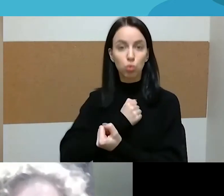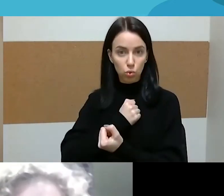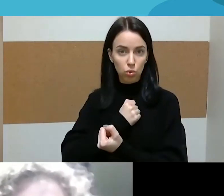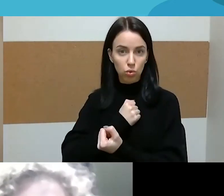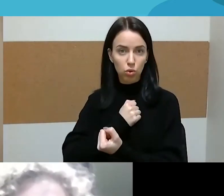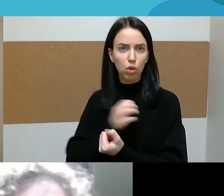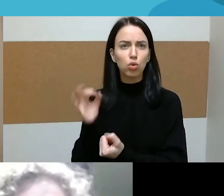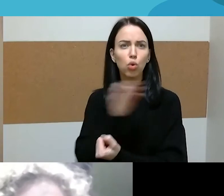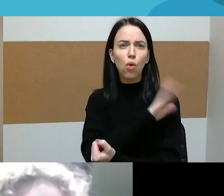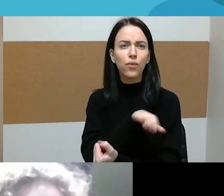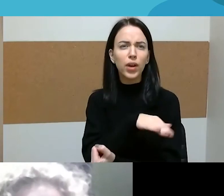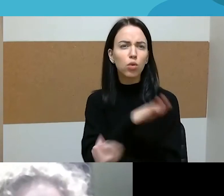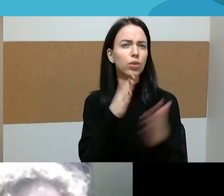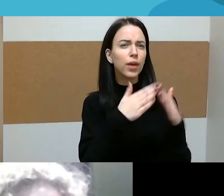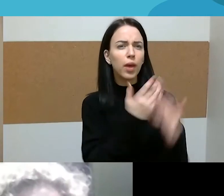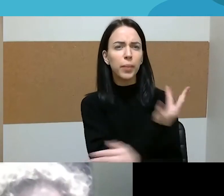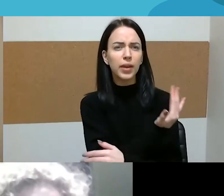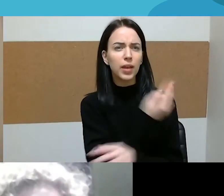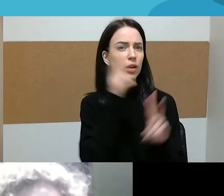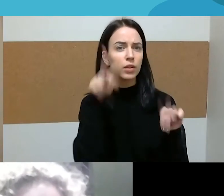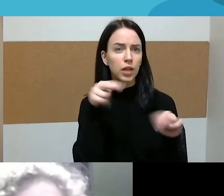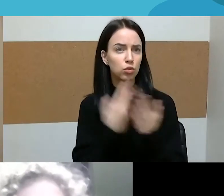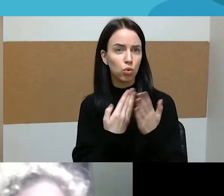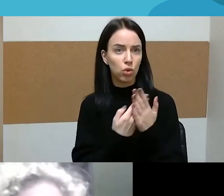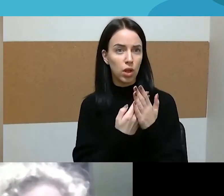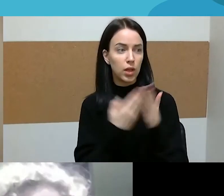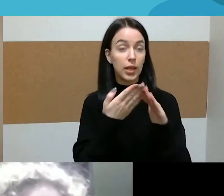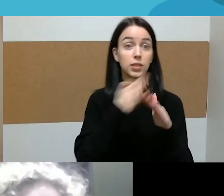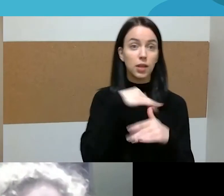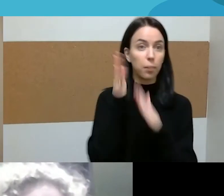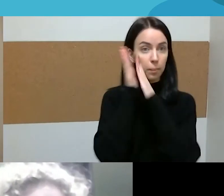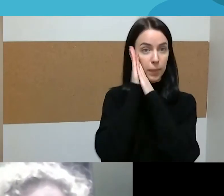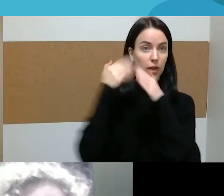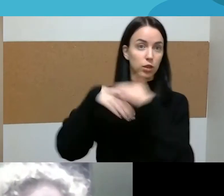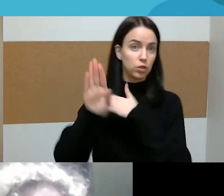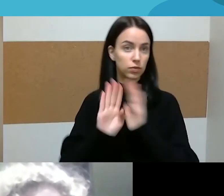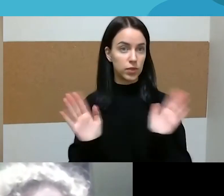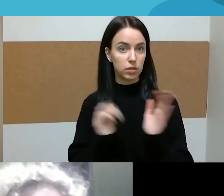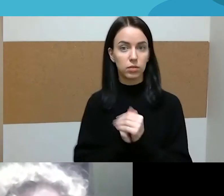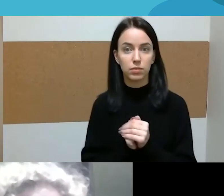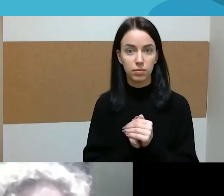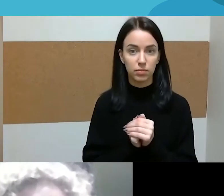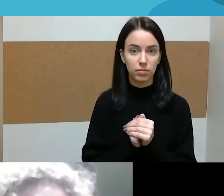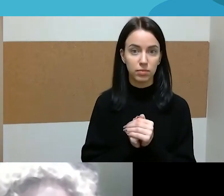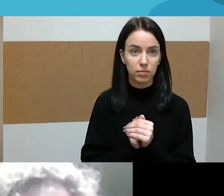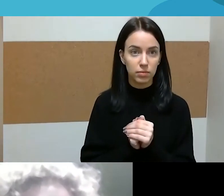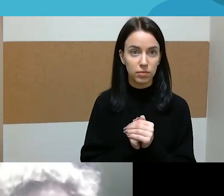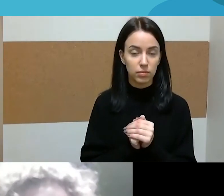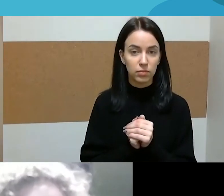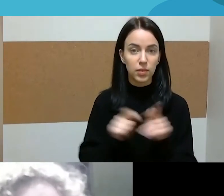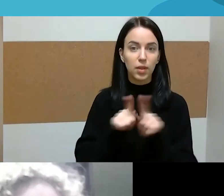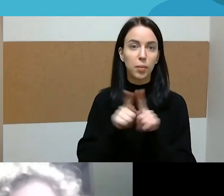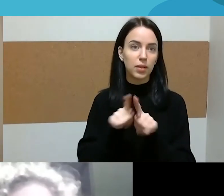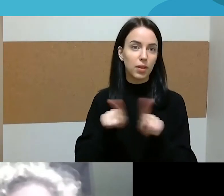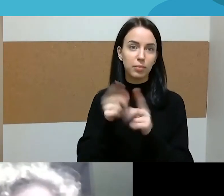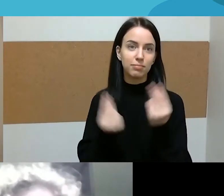žino, kiek vaikų turi, nes namo teina tik pernakoti. Ir pasakytui pasakai, žinote, grįžo namo, ups, pasirodo šeimos padūgėjimas